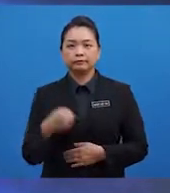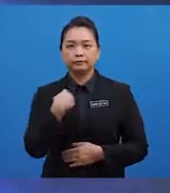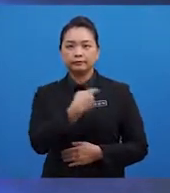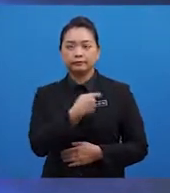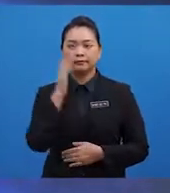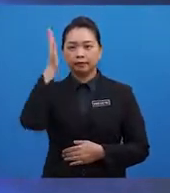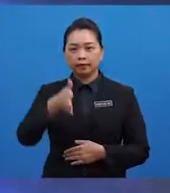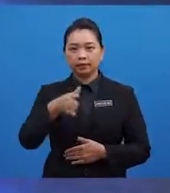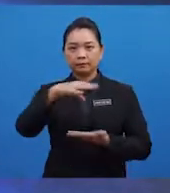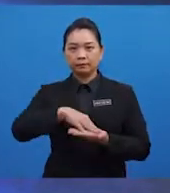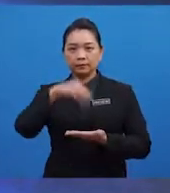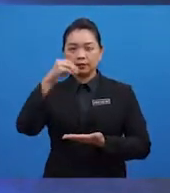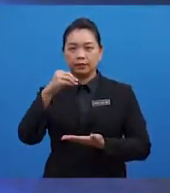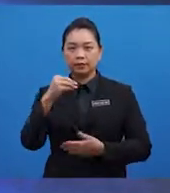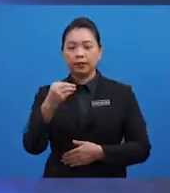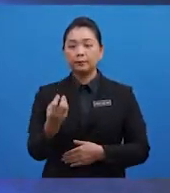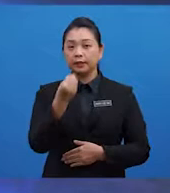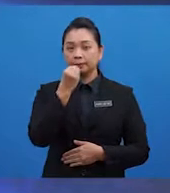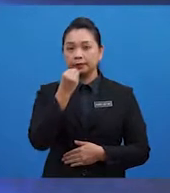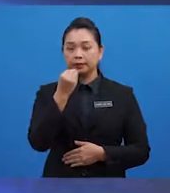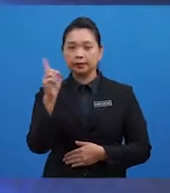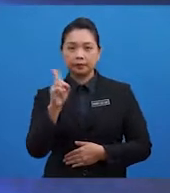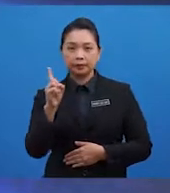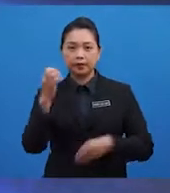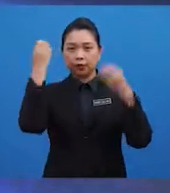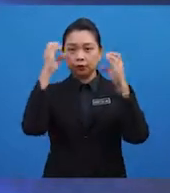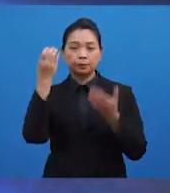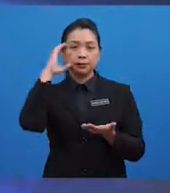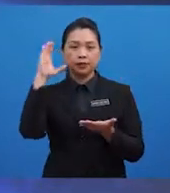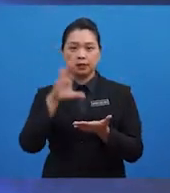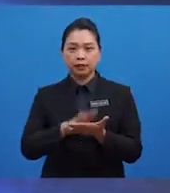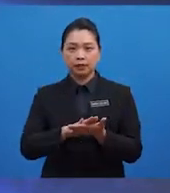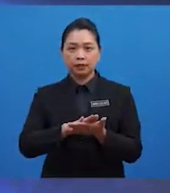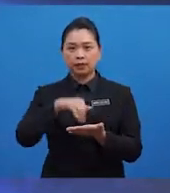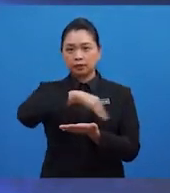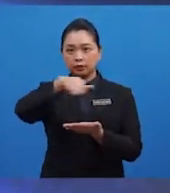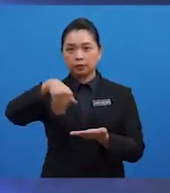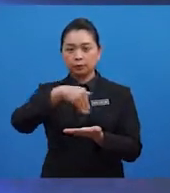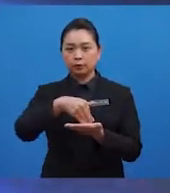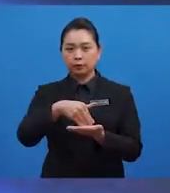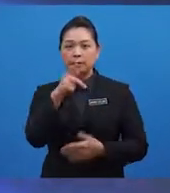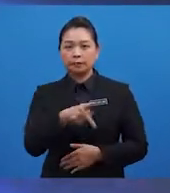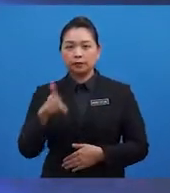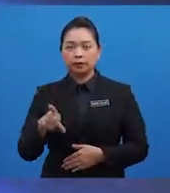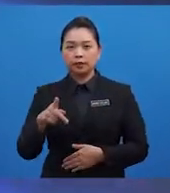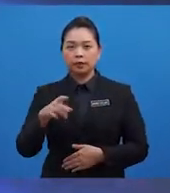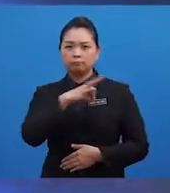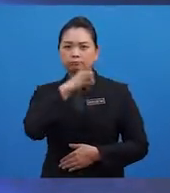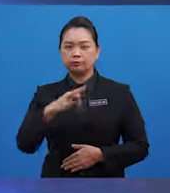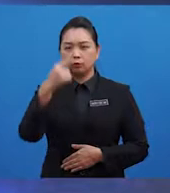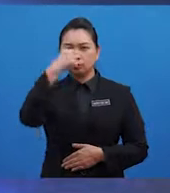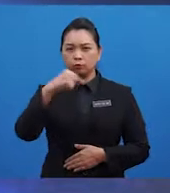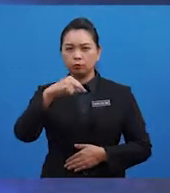akan mempelajari pemakanan yang mana Cikgu percaya. Semua pelajar bersemangat untuk menurutkan